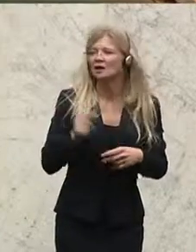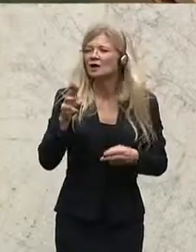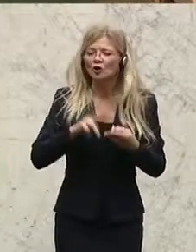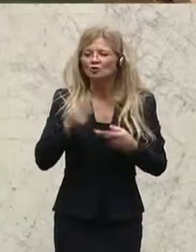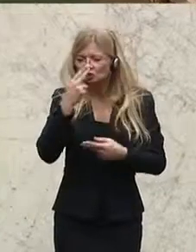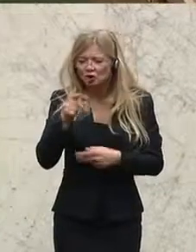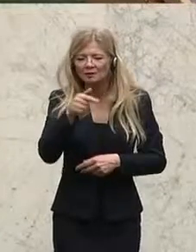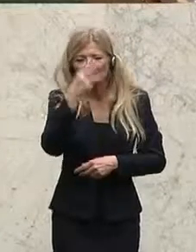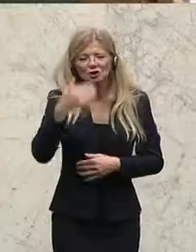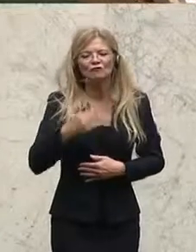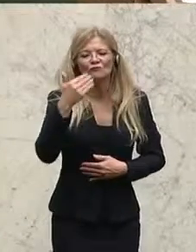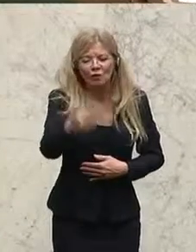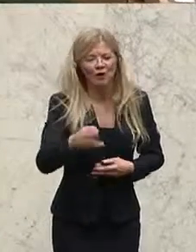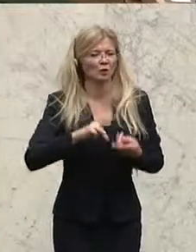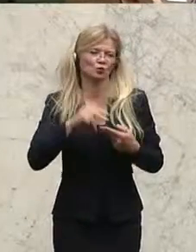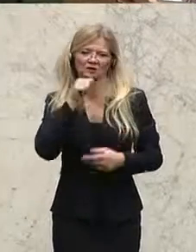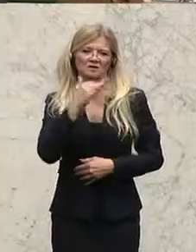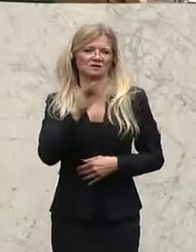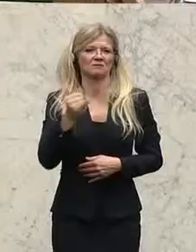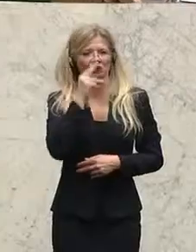nur die Technologie. Danke für die Aufmerksamkeit.